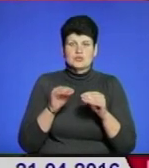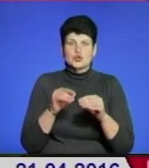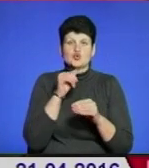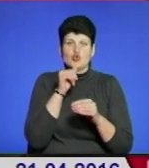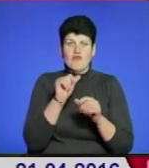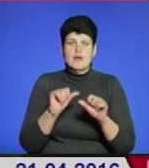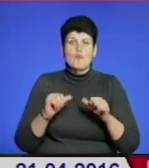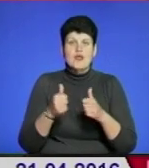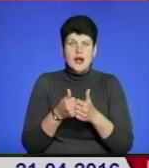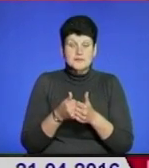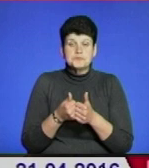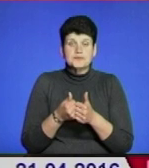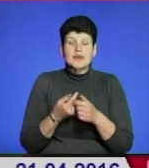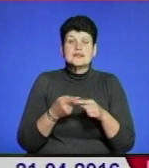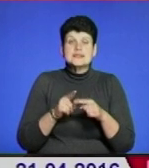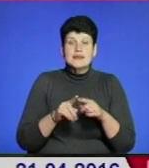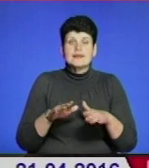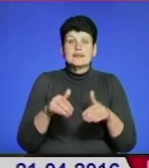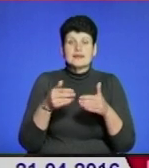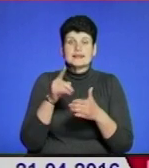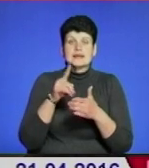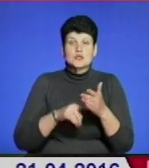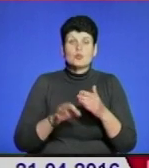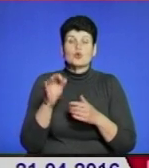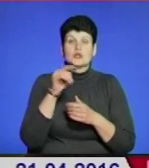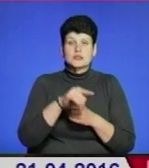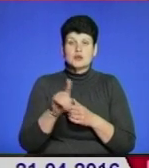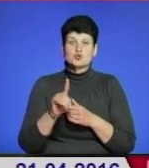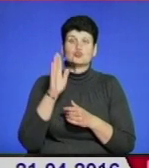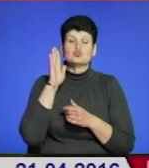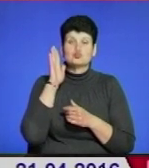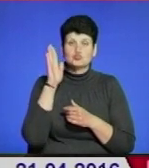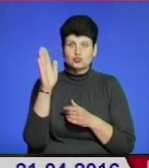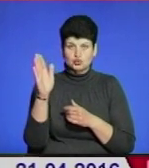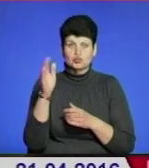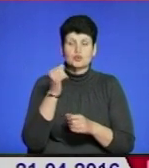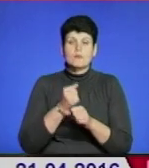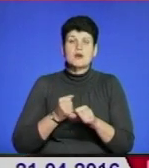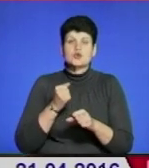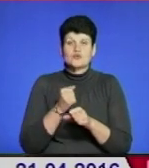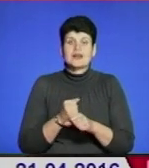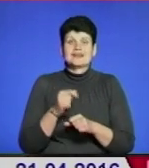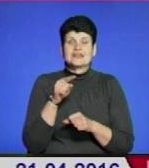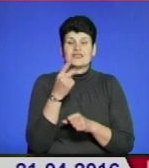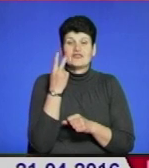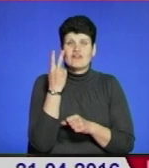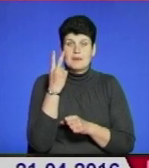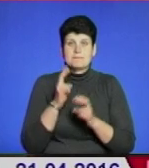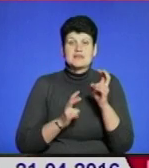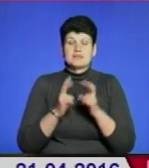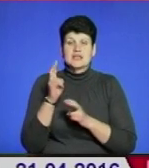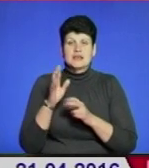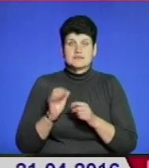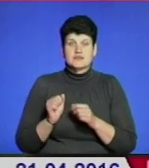Це дає надію про те, що будуть працювати ті два підприємства, які в тому